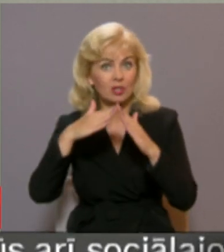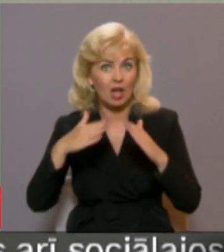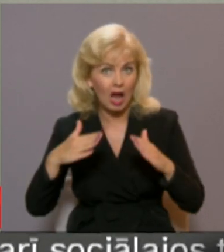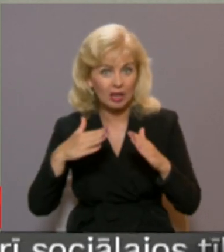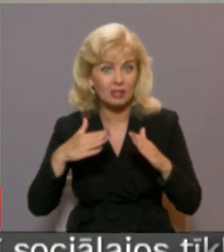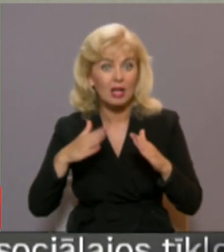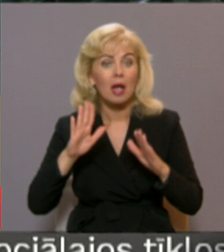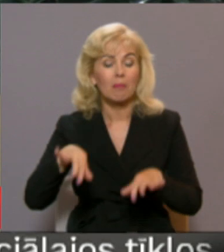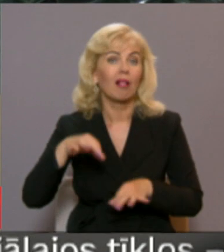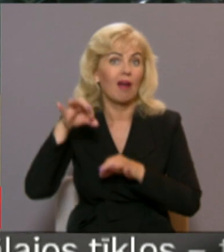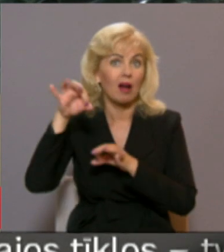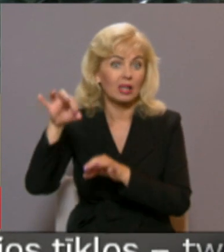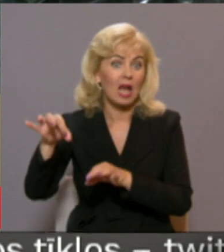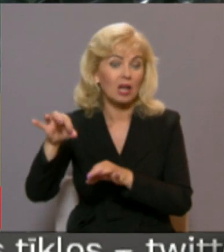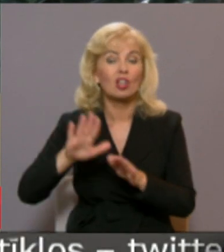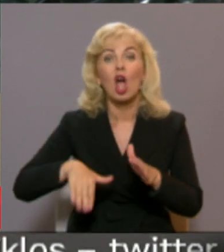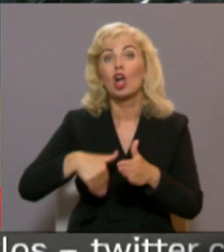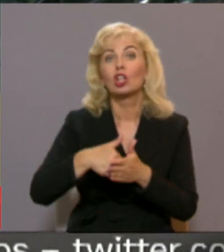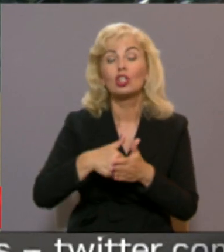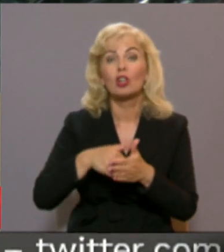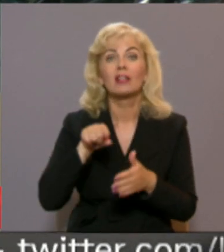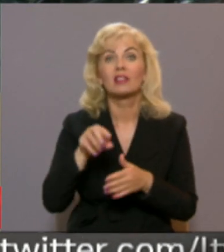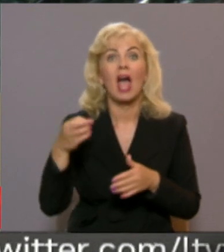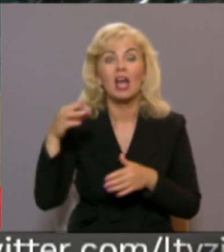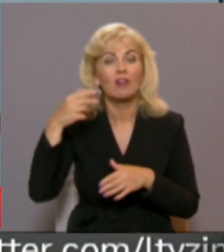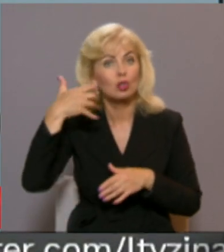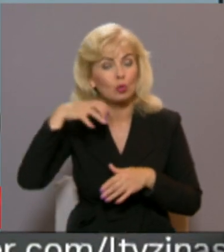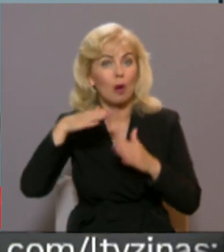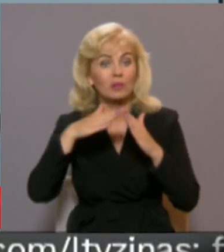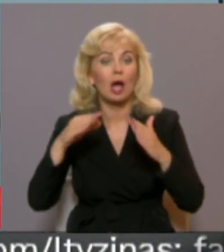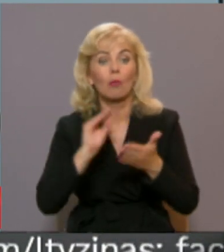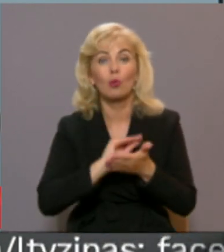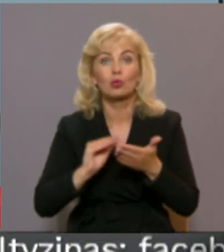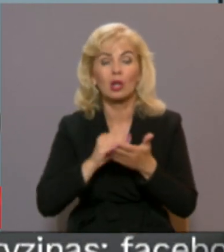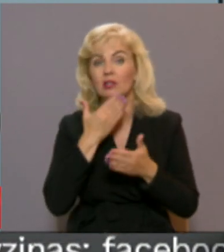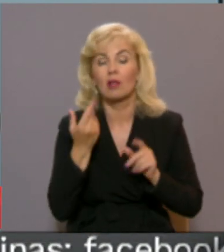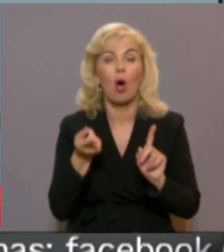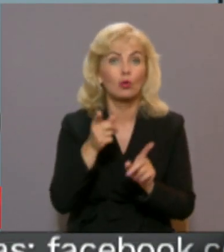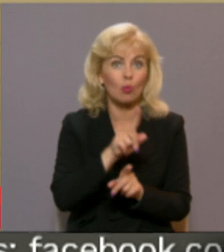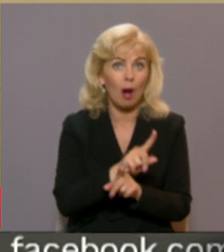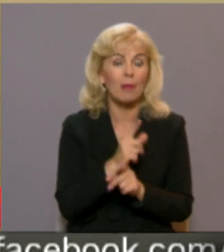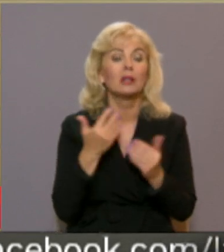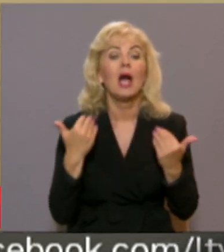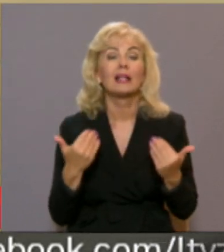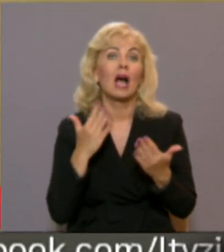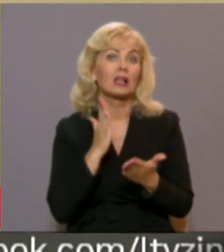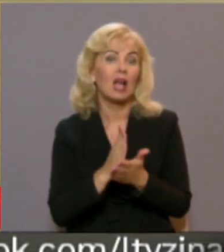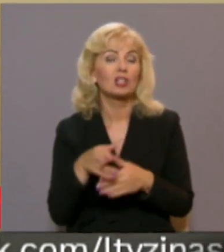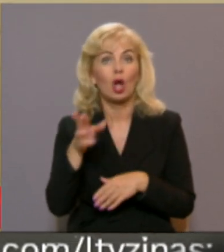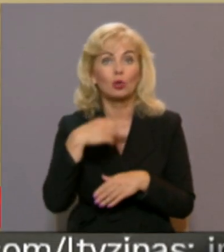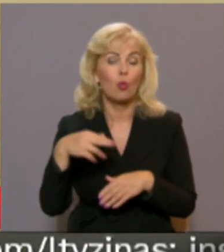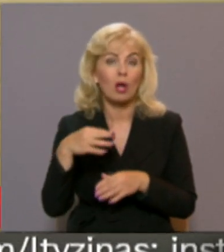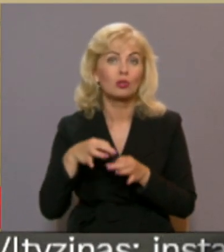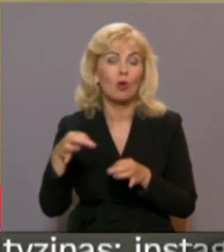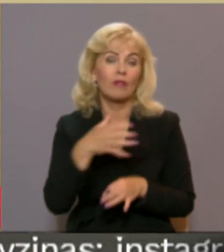kļuvušas liekas. Piličinējās tervedas novada domas ēkas uzraksts vēl nav nomainīts, bet tagad tā esot dobēls novada